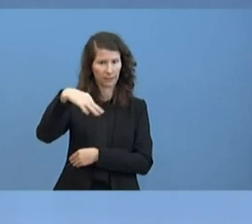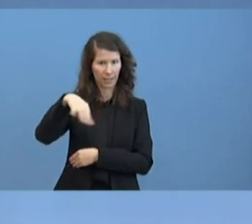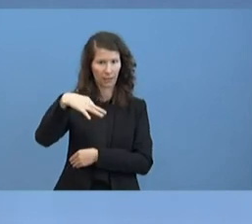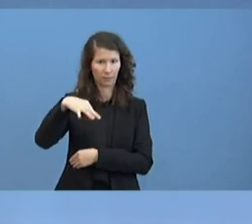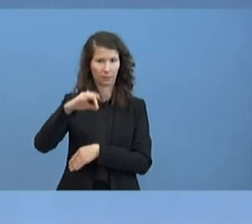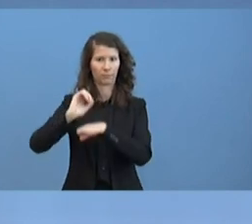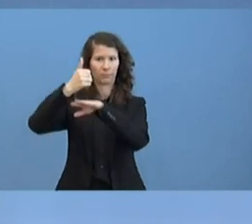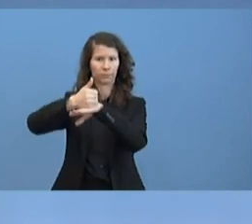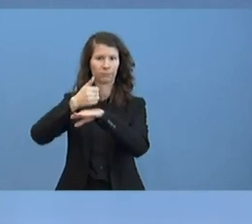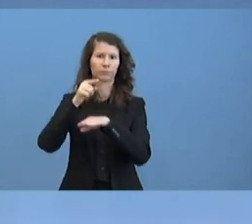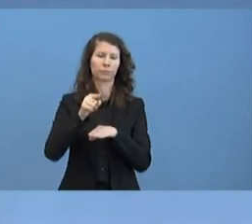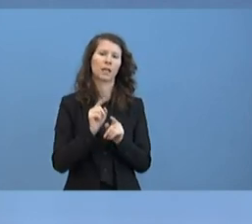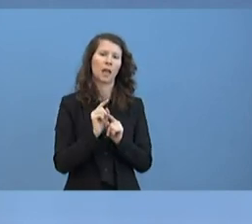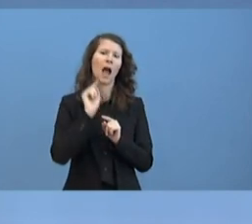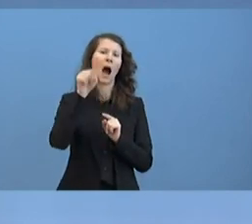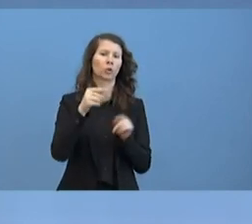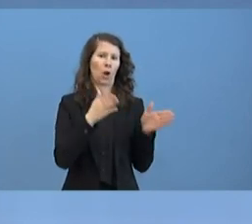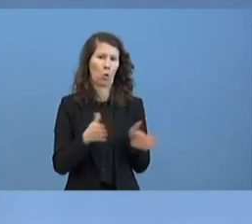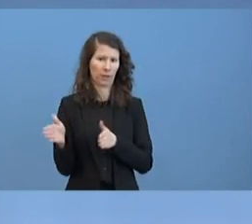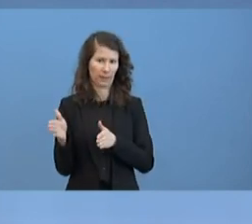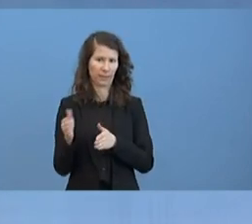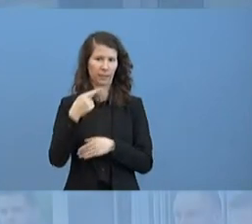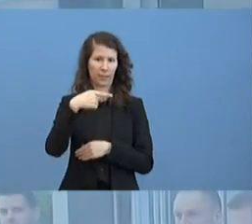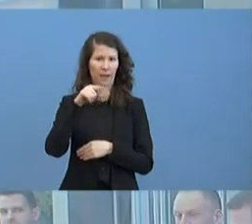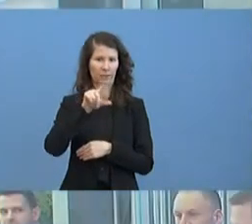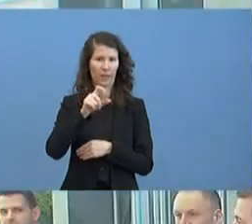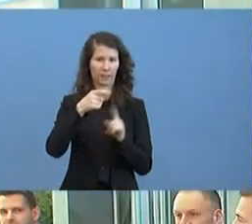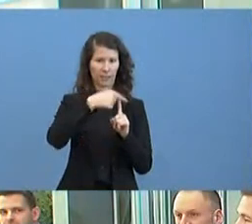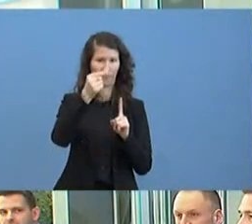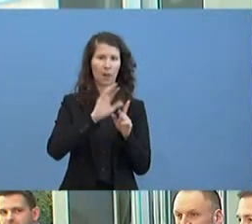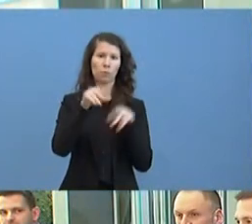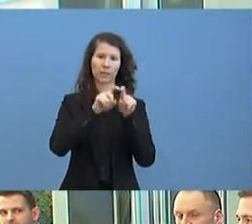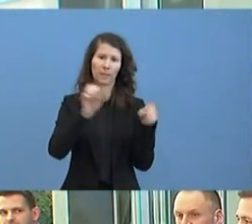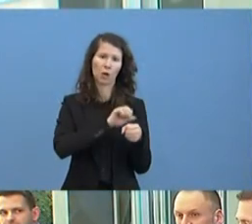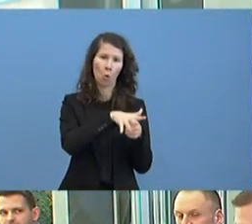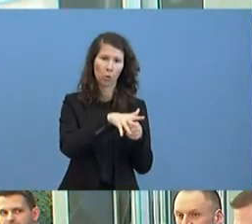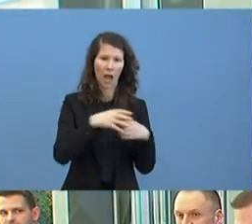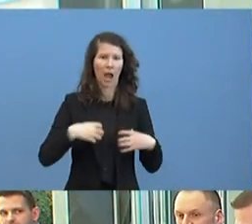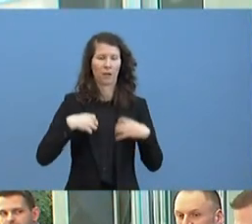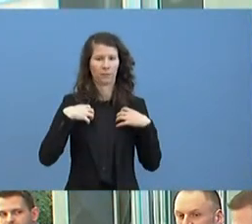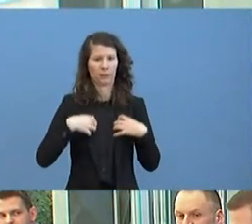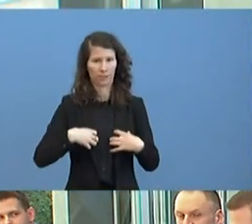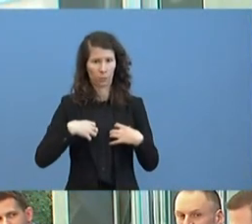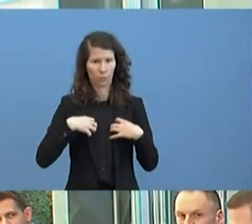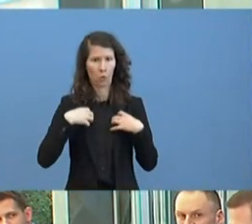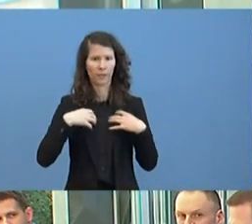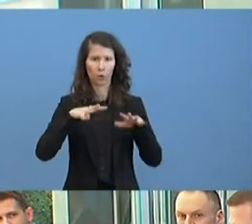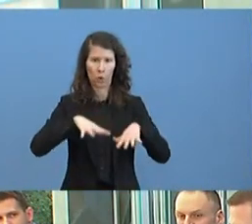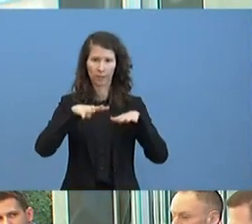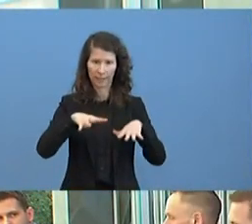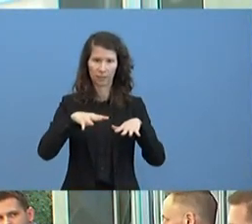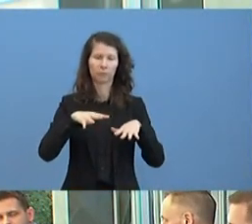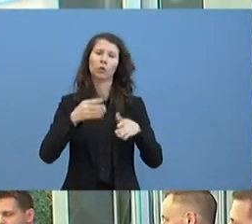G20-Gipfel zum Thema Corona-Covid-19 in Form einer Videokonferenz zu veranstalten. Das